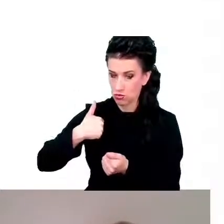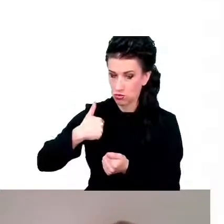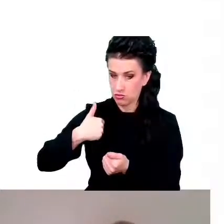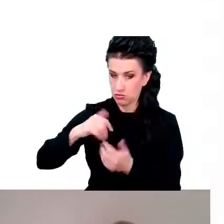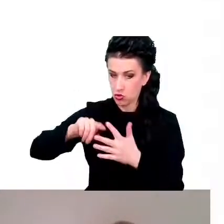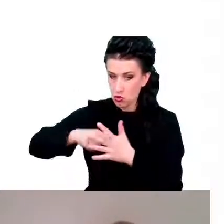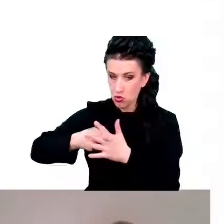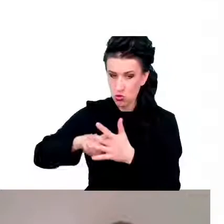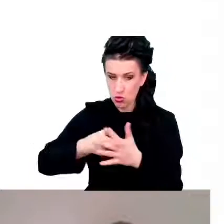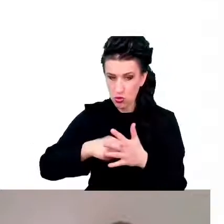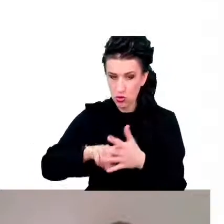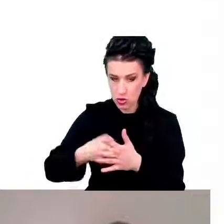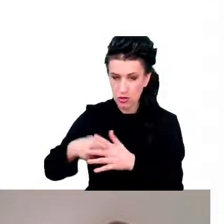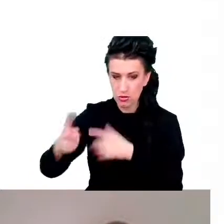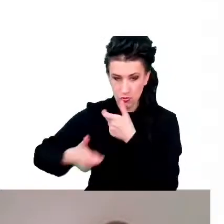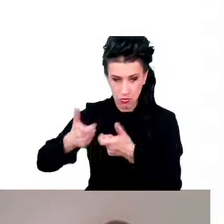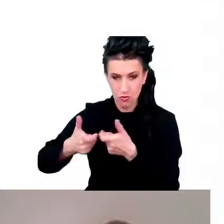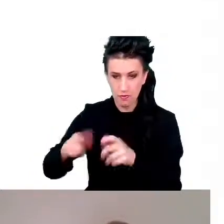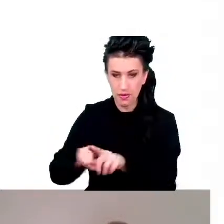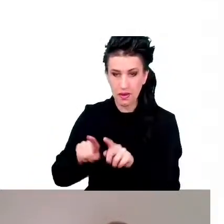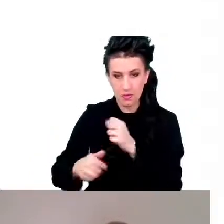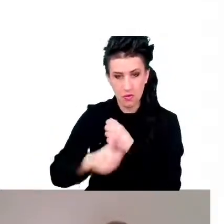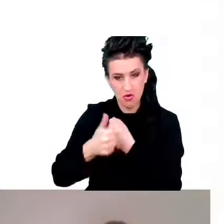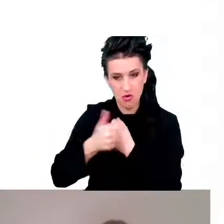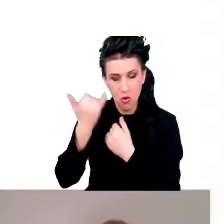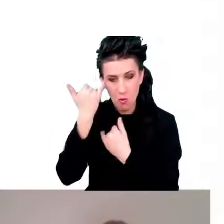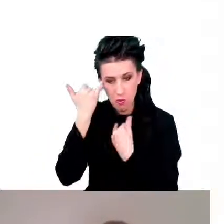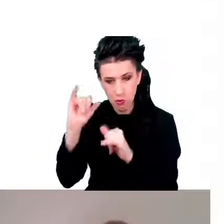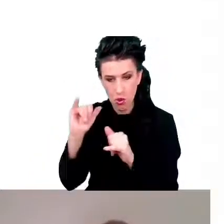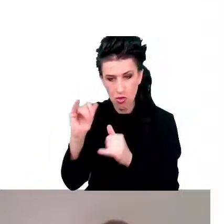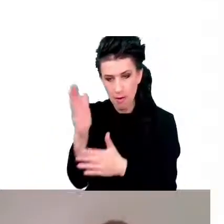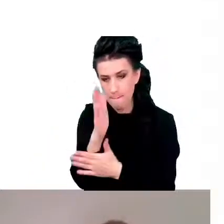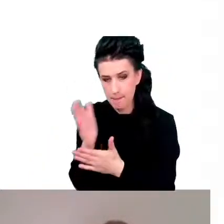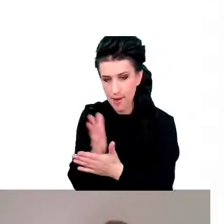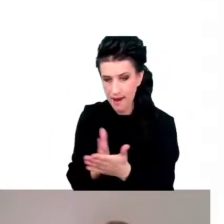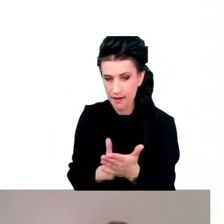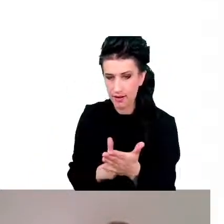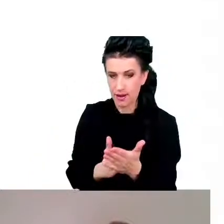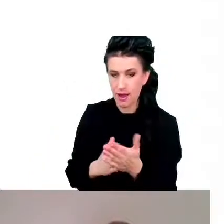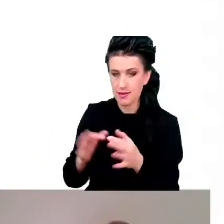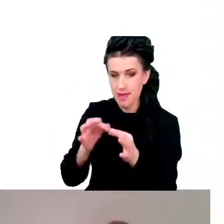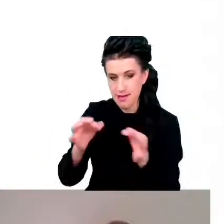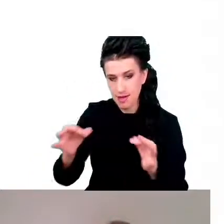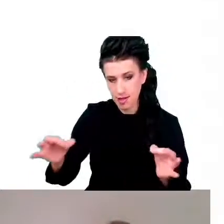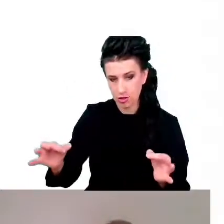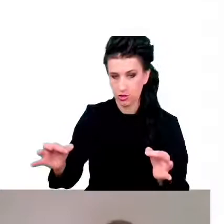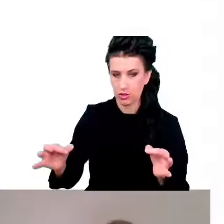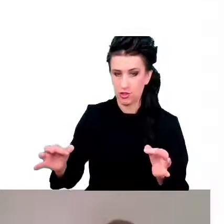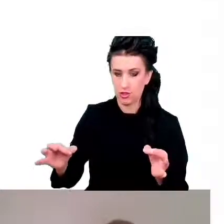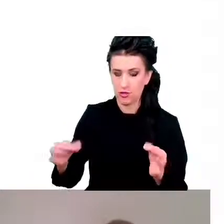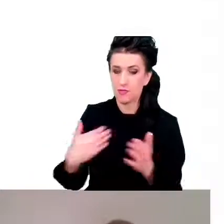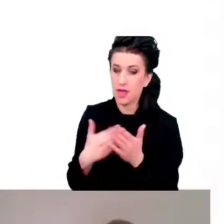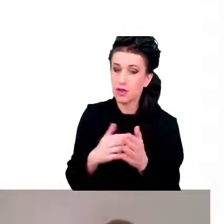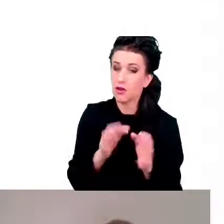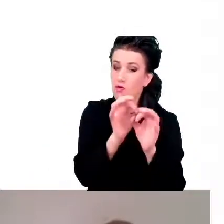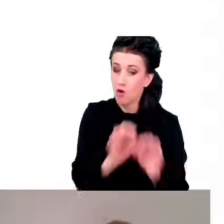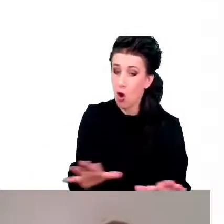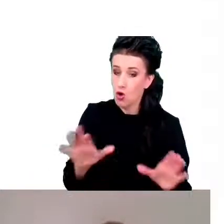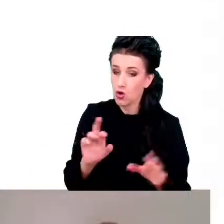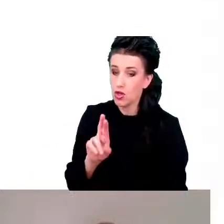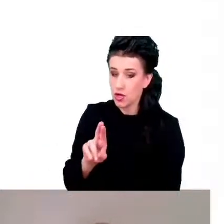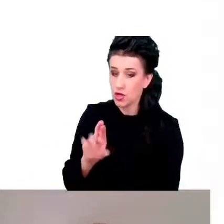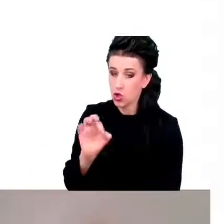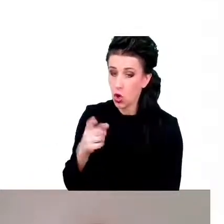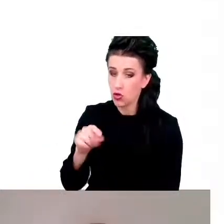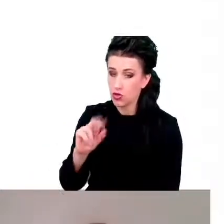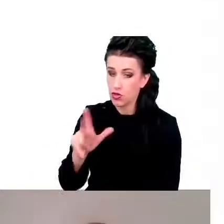uszkadzać DNA, powodować błędy albo pęknięcia nidzi. Mogą też te wolne rodniki uszkadzać same mitochondria, co